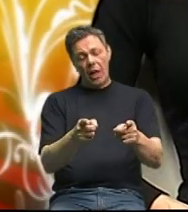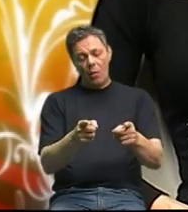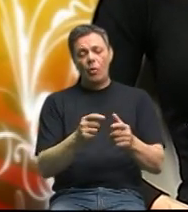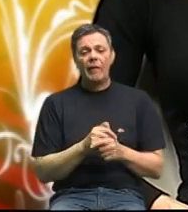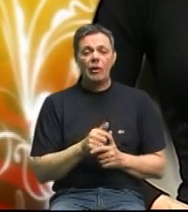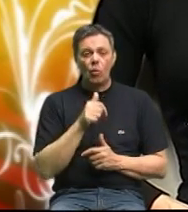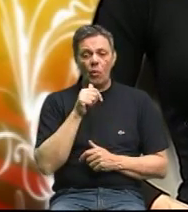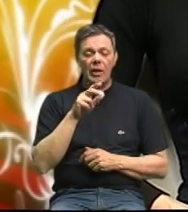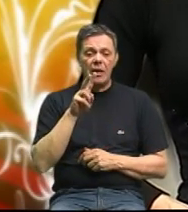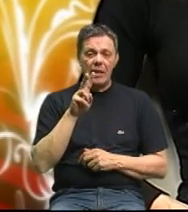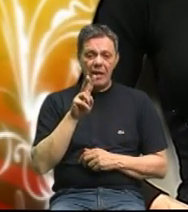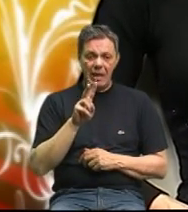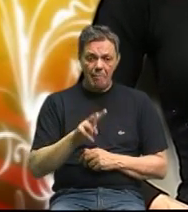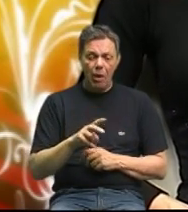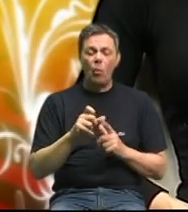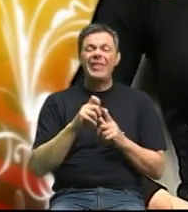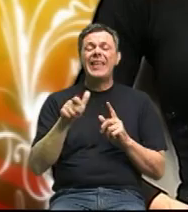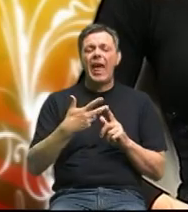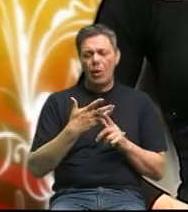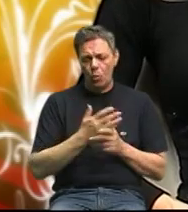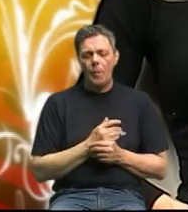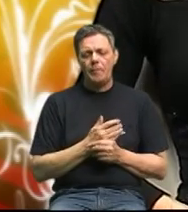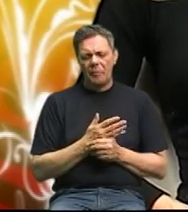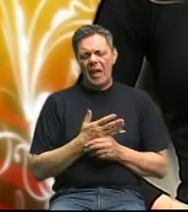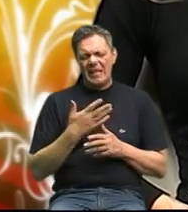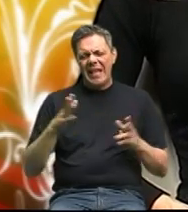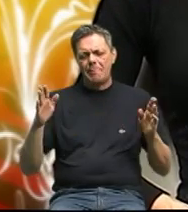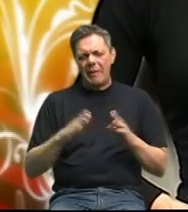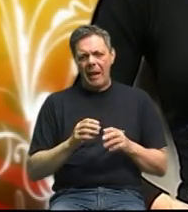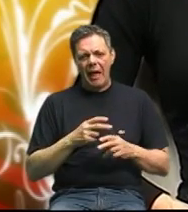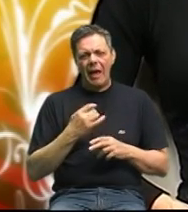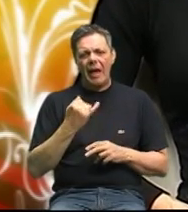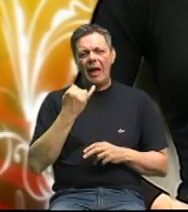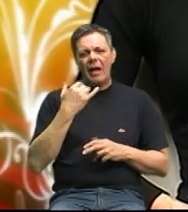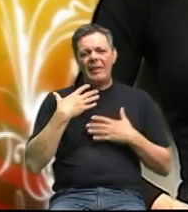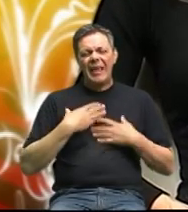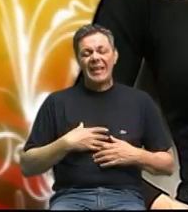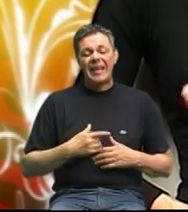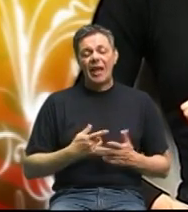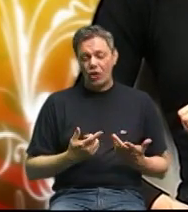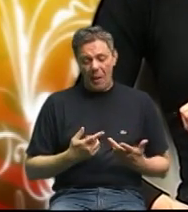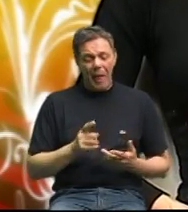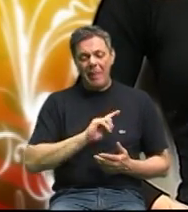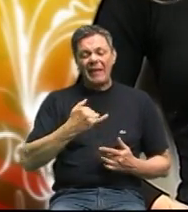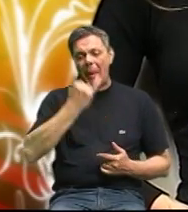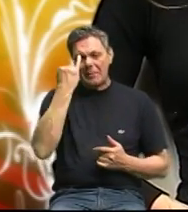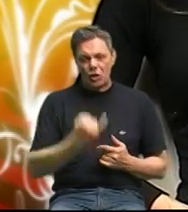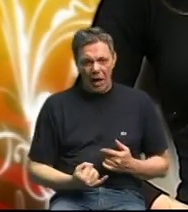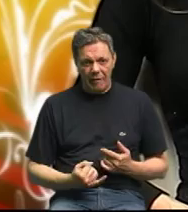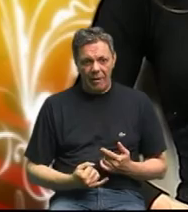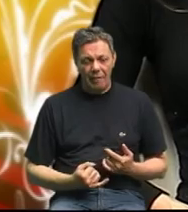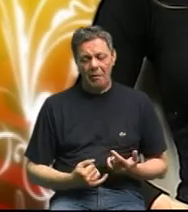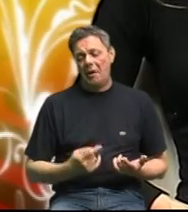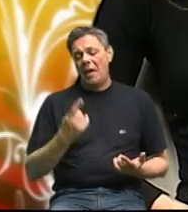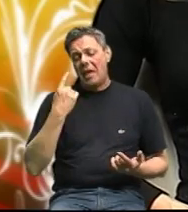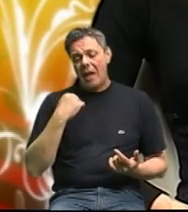i imaju dijetu za redukciju tjelesne težini nikada ne smršavaju kad su u bolnici i pojede